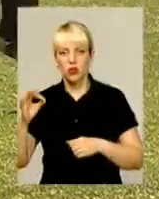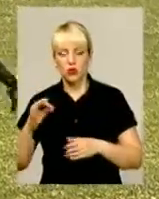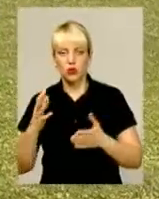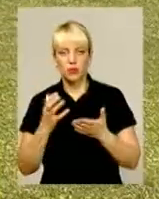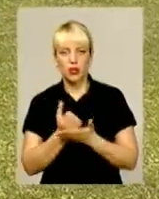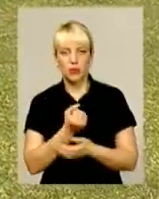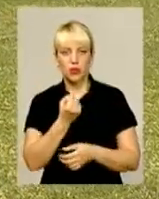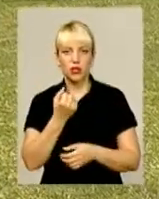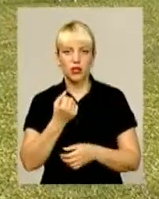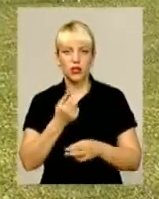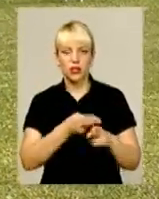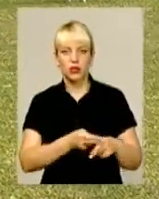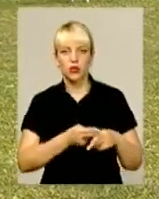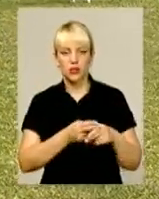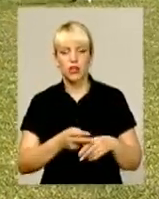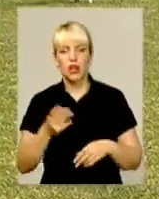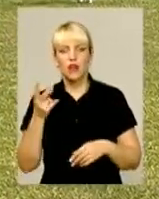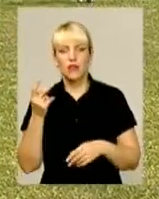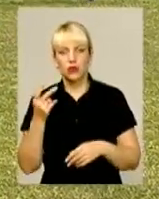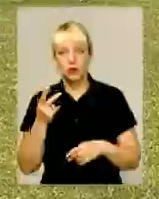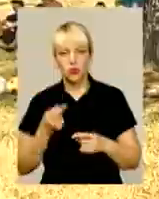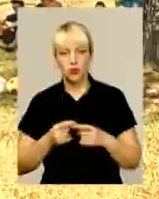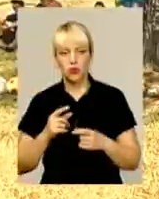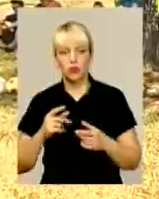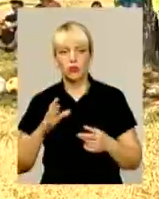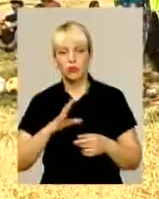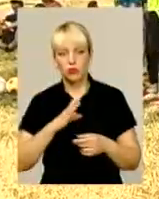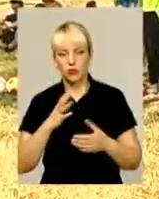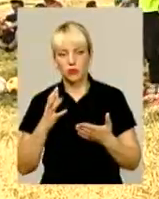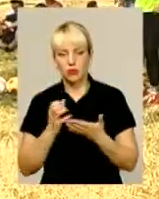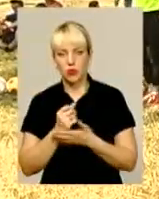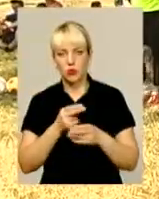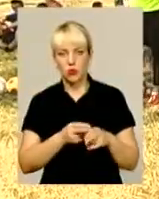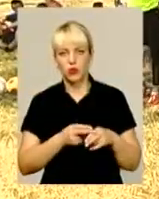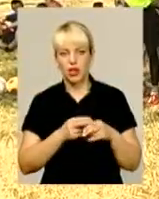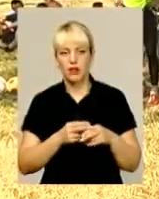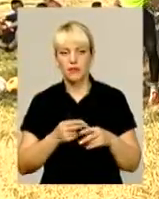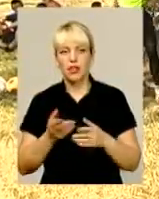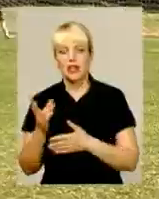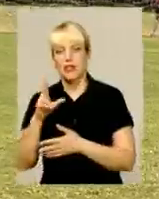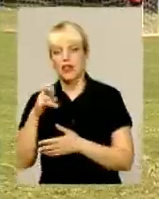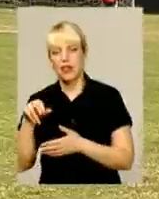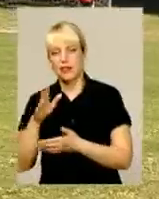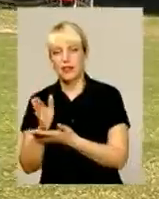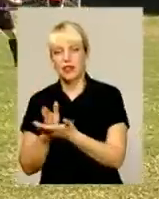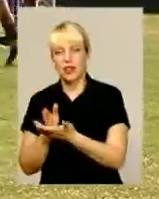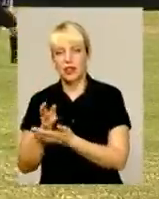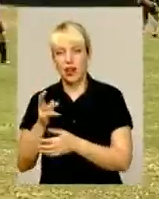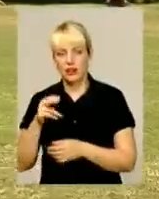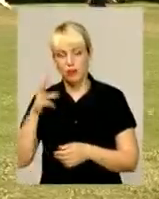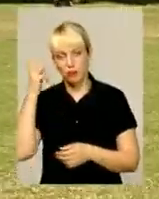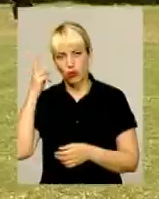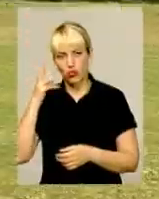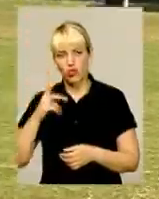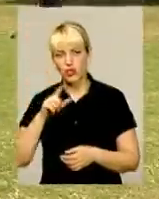другому півфіналі команда Крила Рад теж із Дунаєвець отримала перемогу над ветеранами Поділля із Хмельницького. За результатами